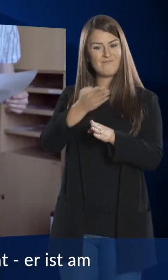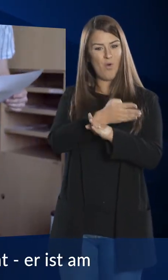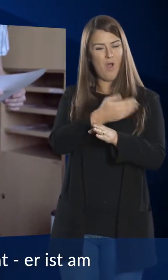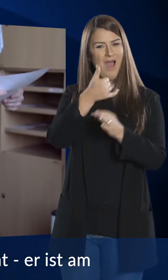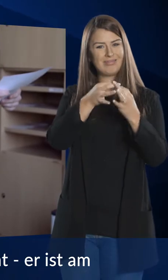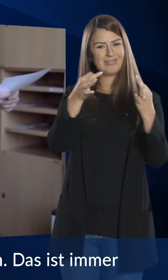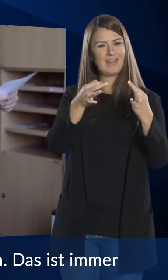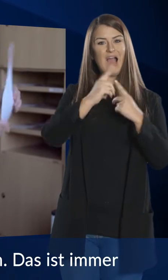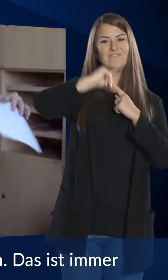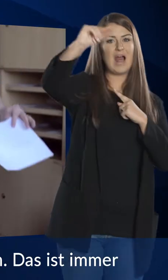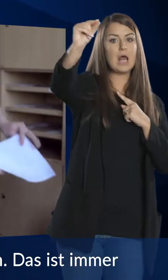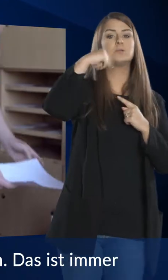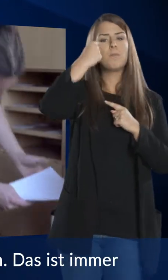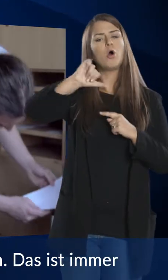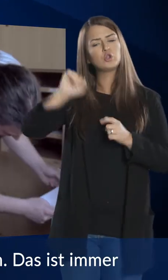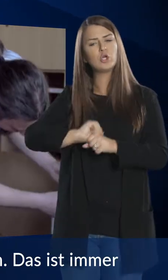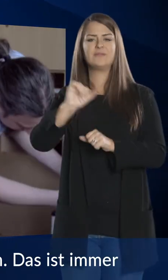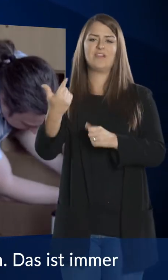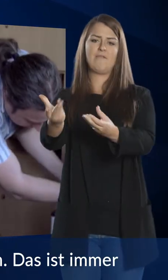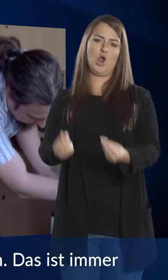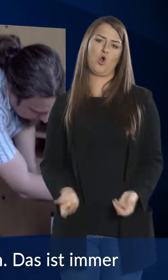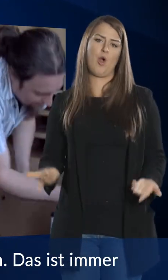verlassen hat, er ist am nächsten Tag wieder willkommen.